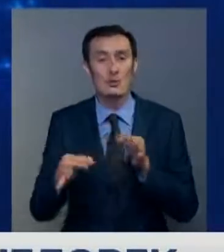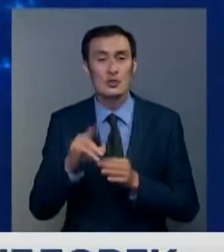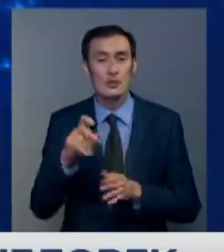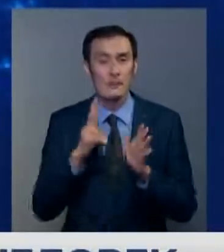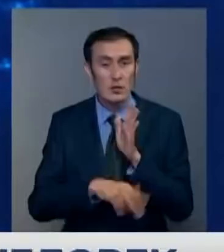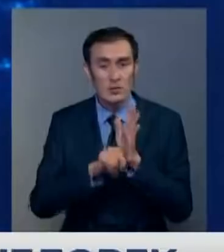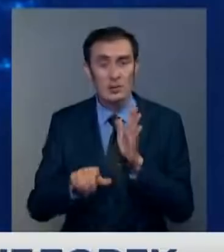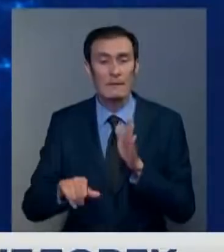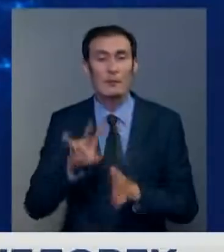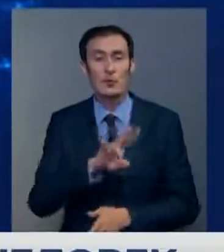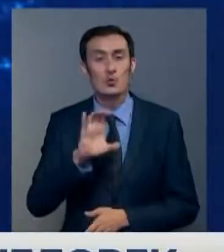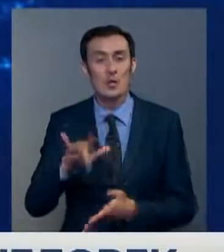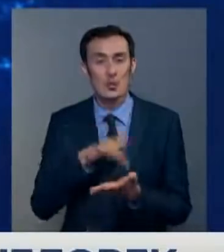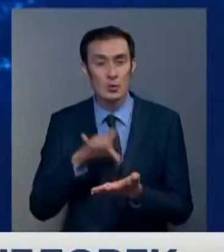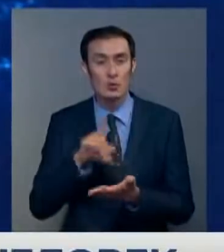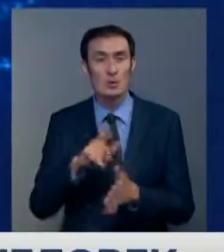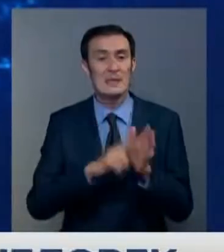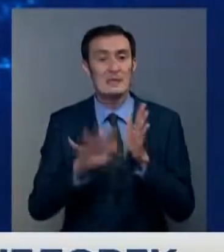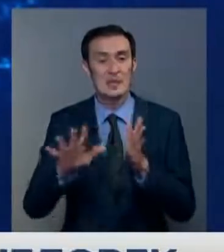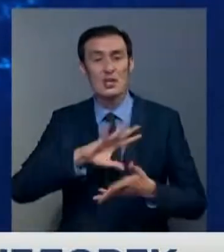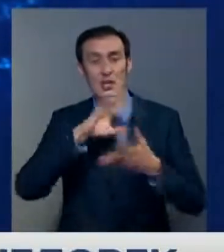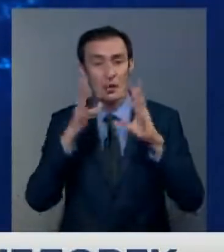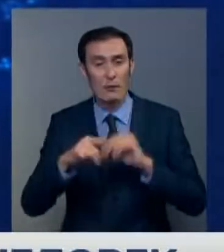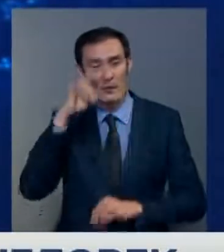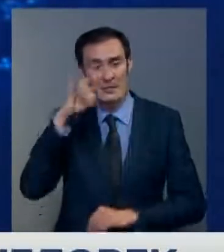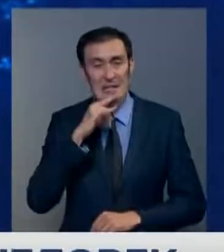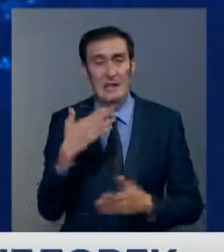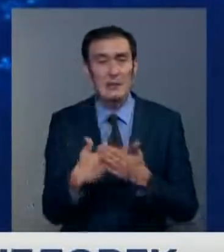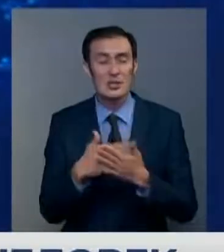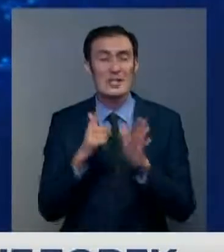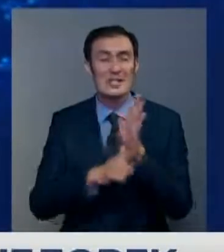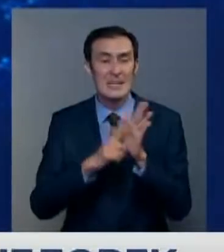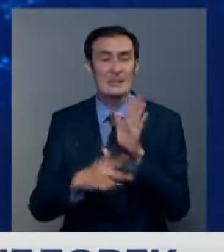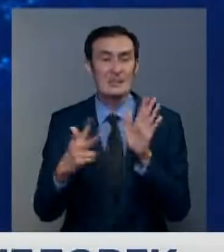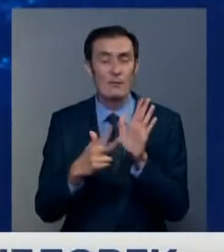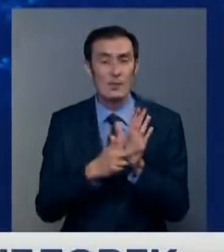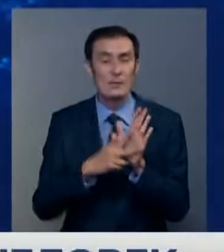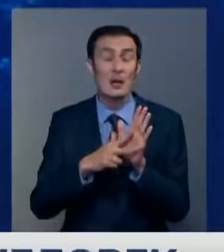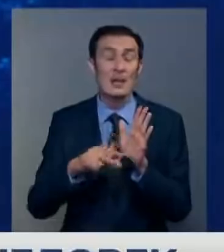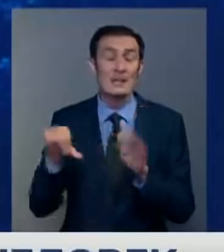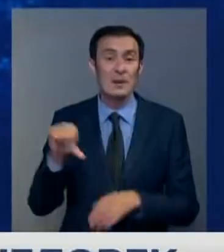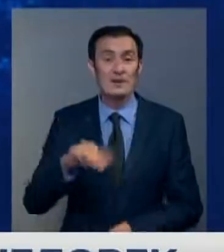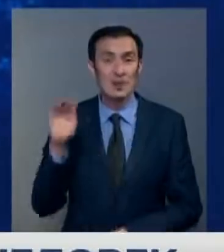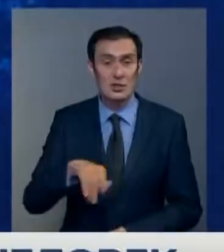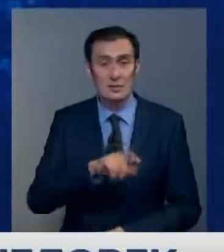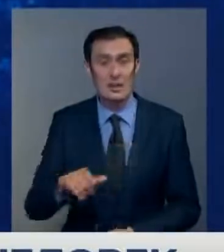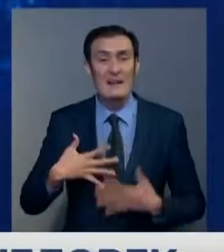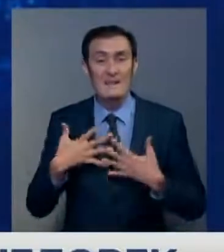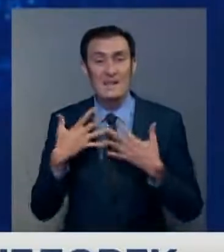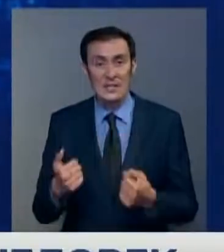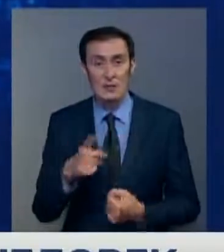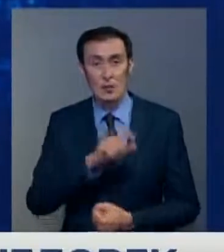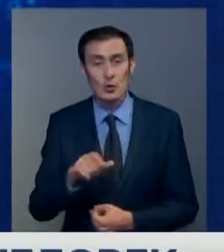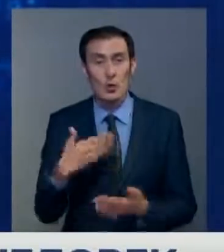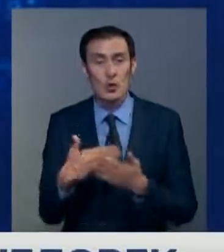инфицированных, в Нур-Султане – 175. Итого в республике почти 78,5 тысяч заболевших. Число выздоровевших достигло